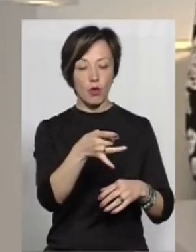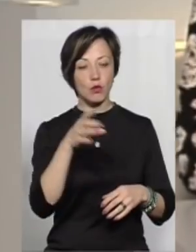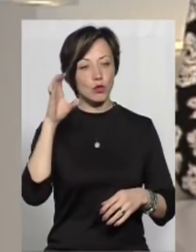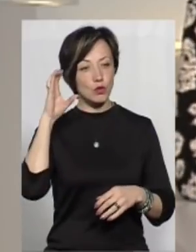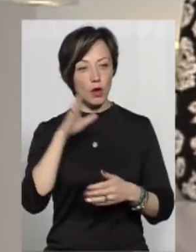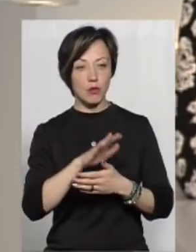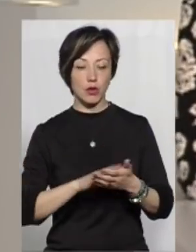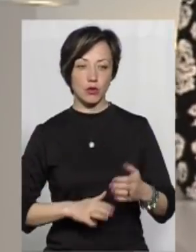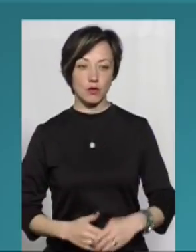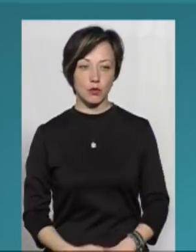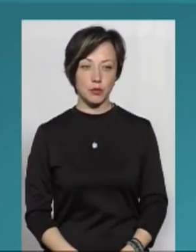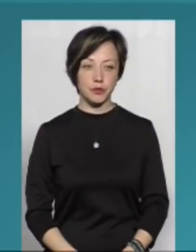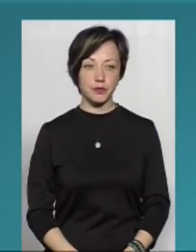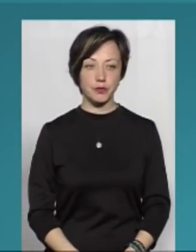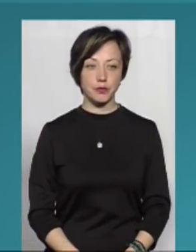Послухаємо і продовжимо.